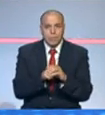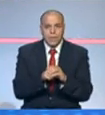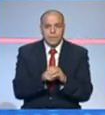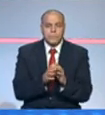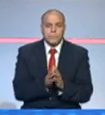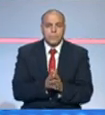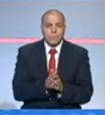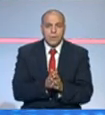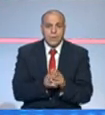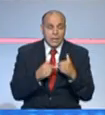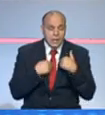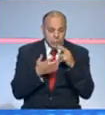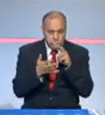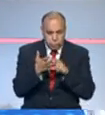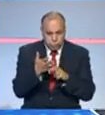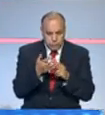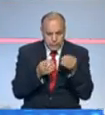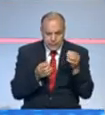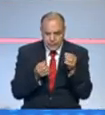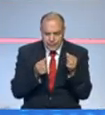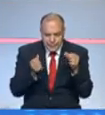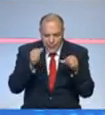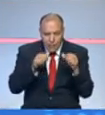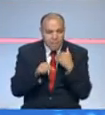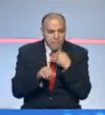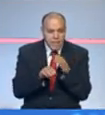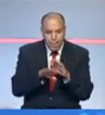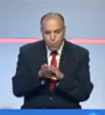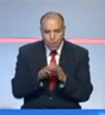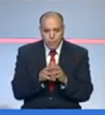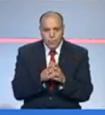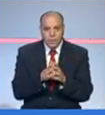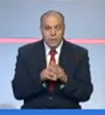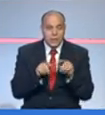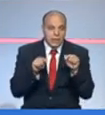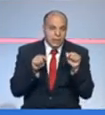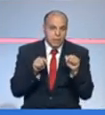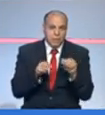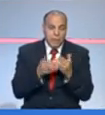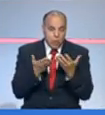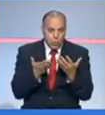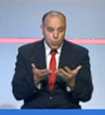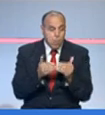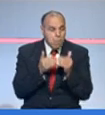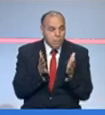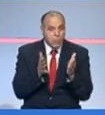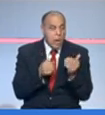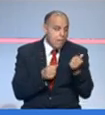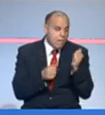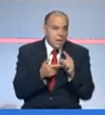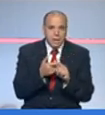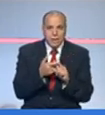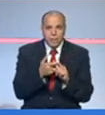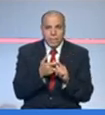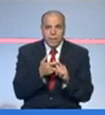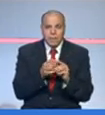مطوعين إذا كنا قراءوا قراءة تحليلية سريعة في الموضوع نحن نلقاوا اللي اليوم المفتوح متاع البارح كان